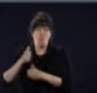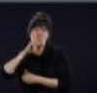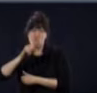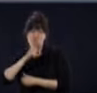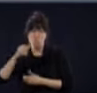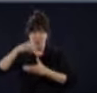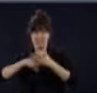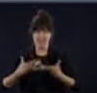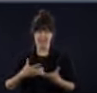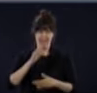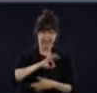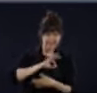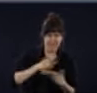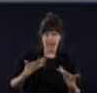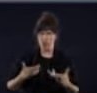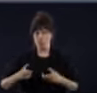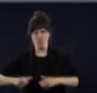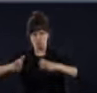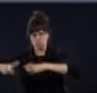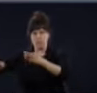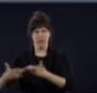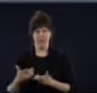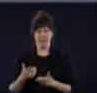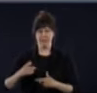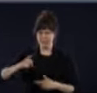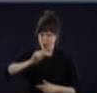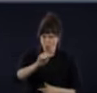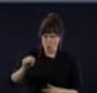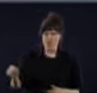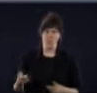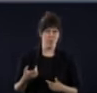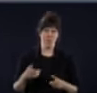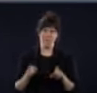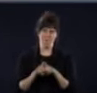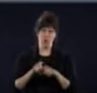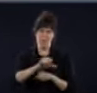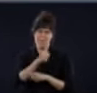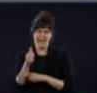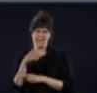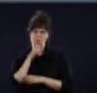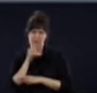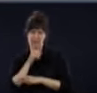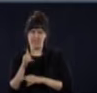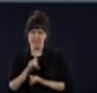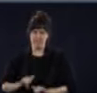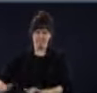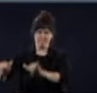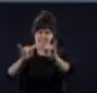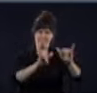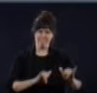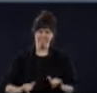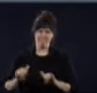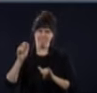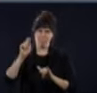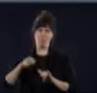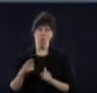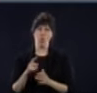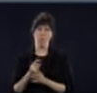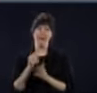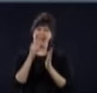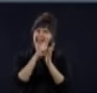'ils sont obligés de suivre les mêmes consignes, là, étant dans la résidence eux-mêmes, fait qu'on ne veut pas qu'il y ait de contamination.